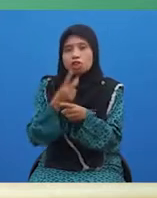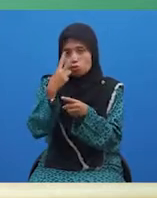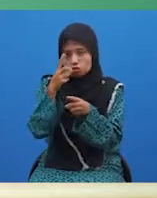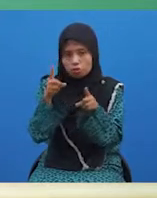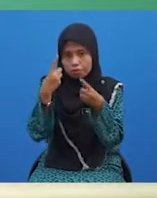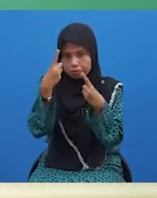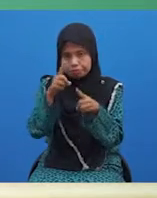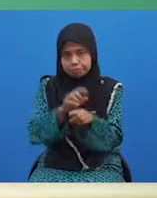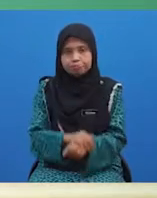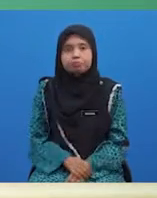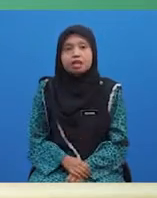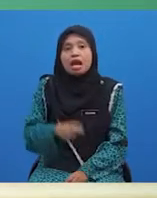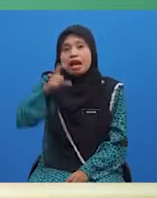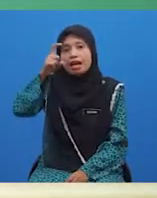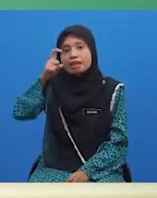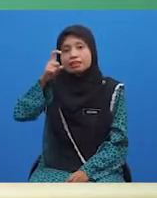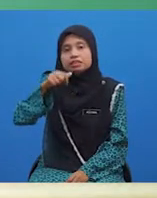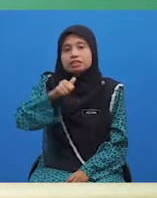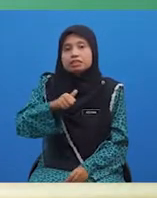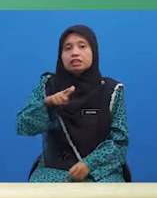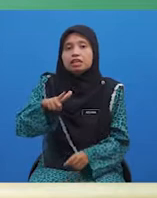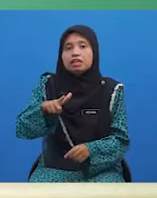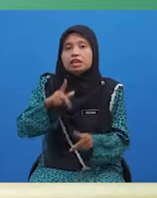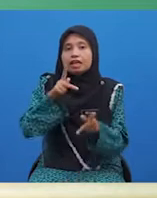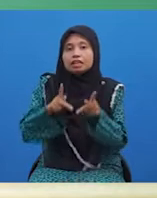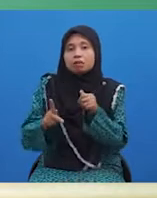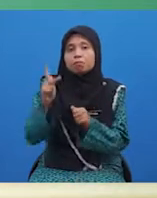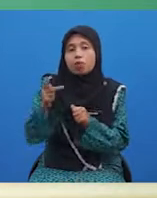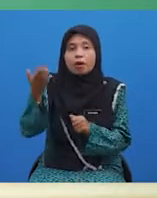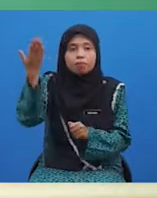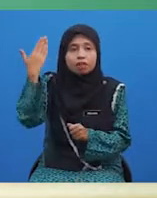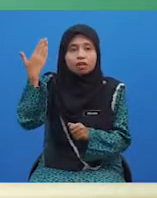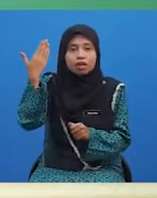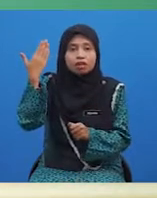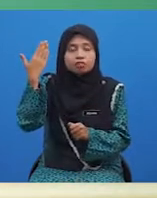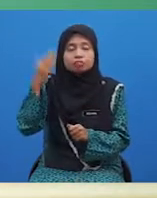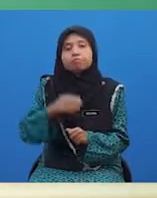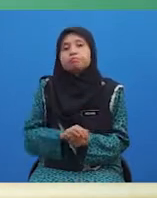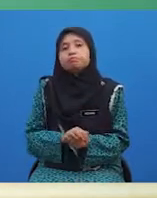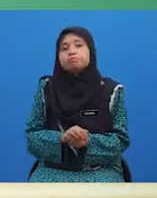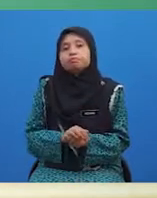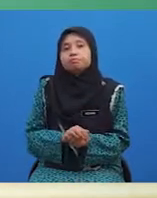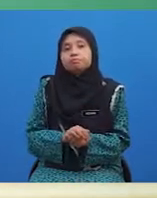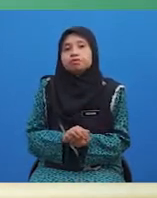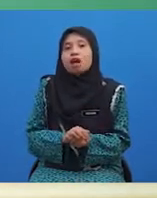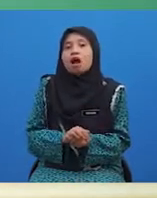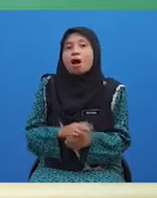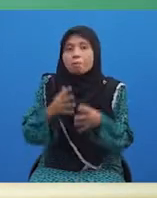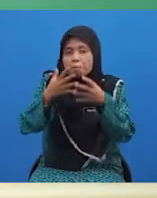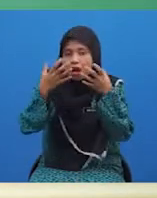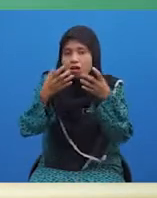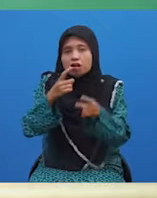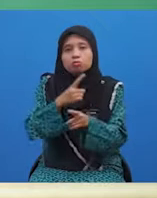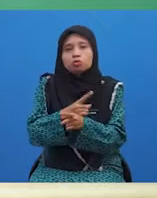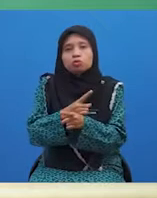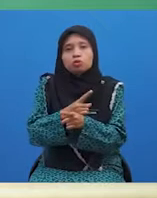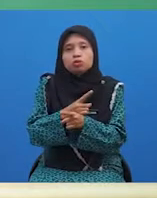jawapannya. X ialah kata penguat belakang. Buktinya ialah marah